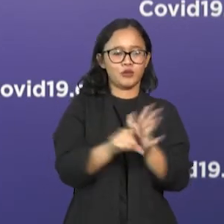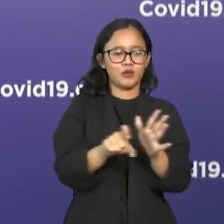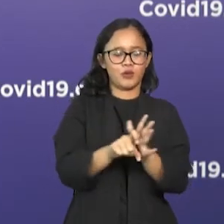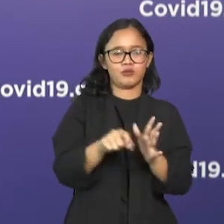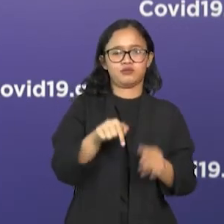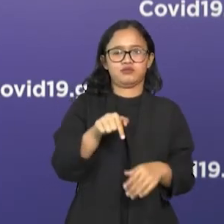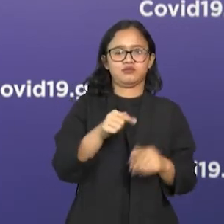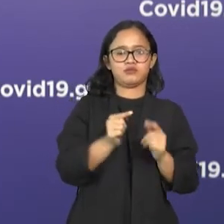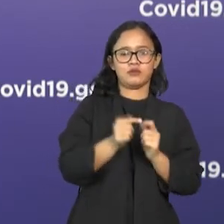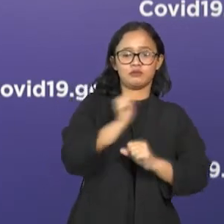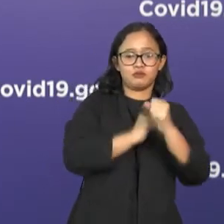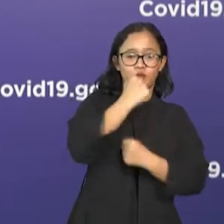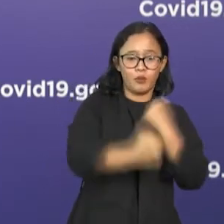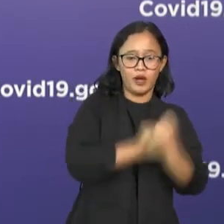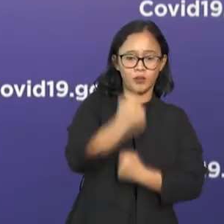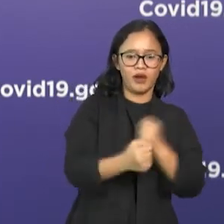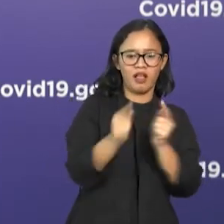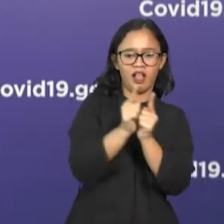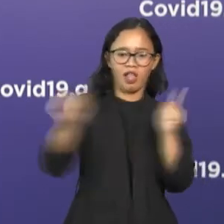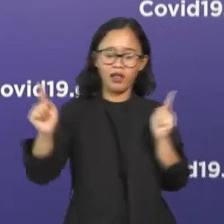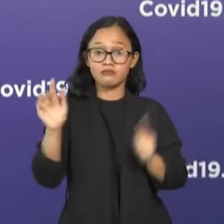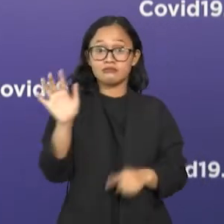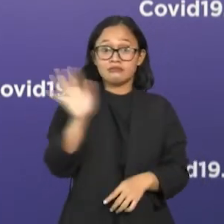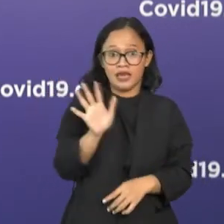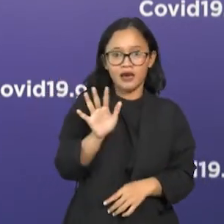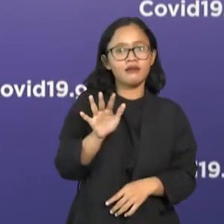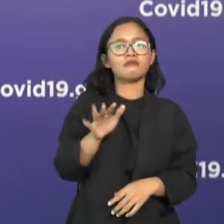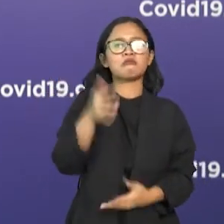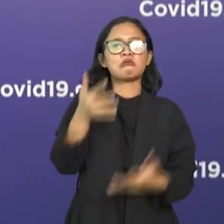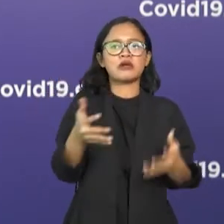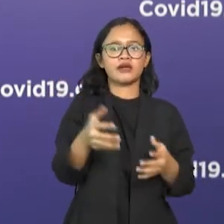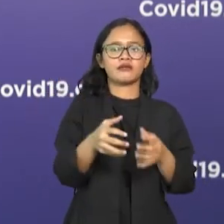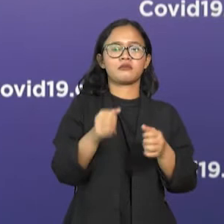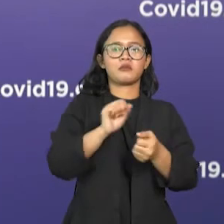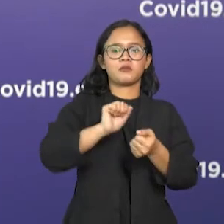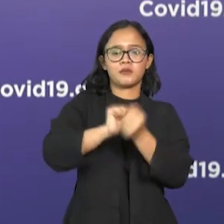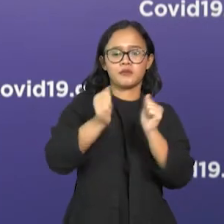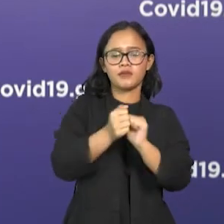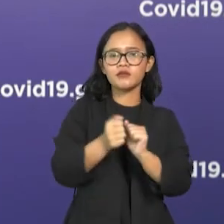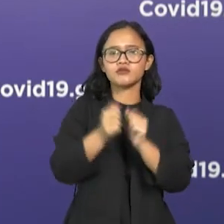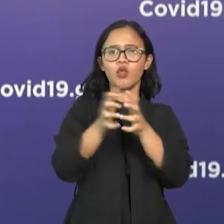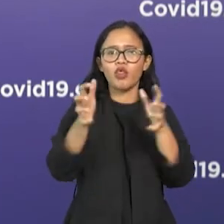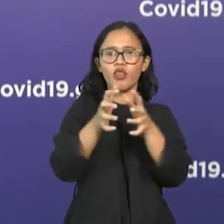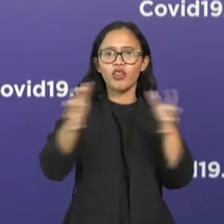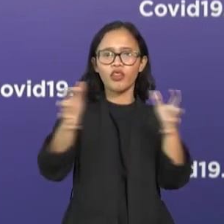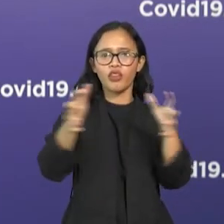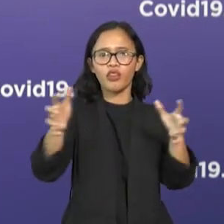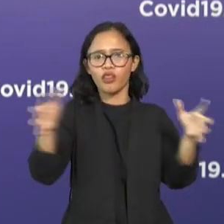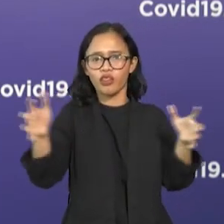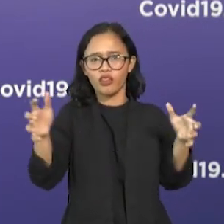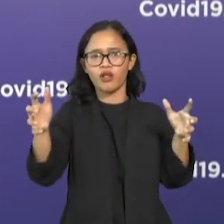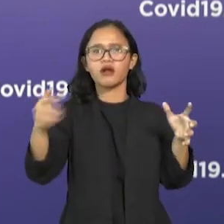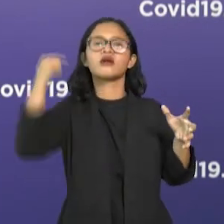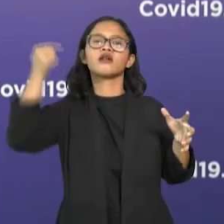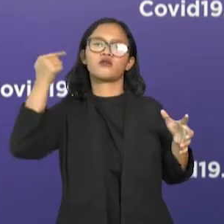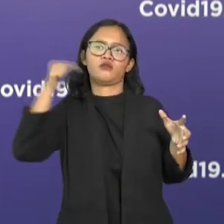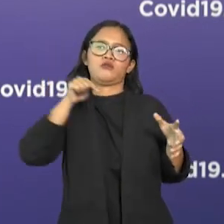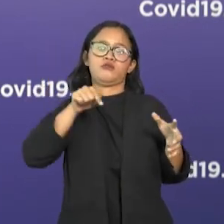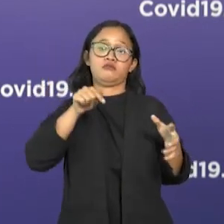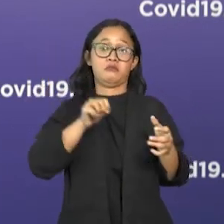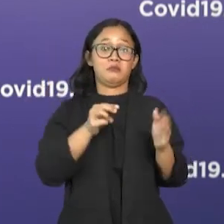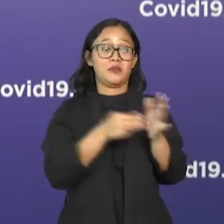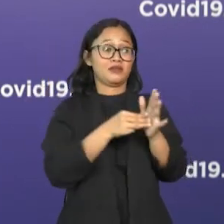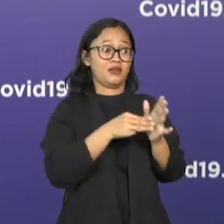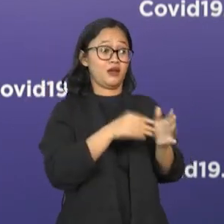melakukan upaya-upaya ini. Salah satu contoh, tidak hanya masalah yang berkaitan dengan penyakit COVID-19 ini,